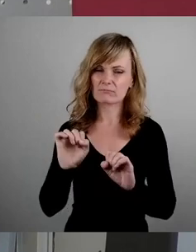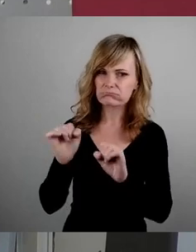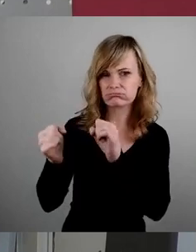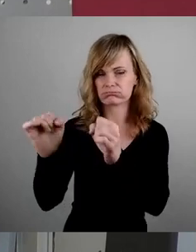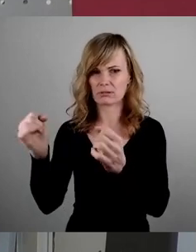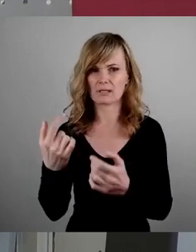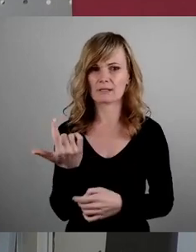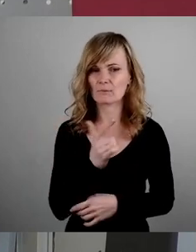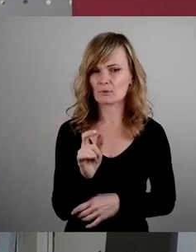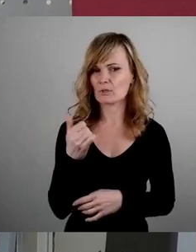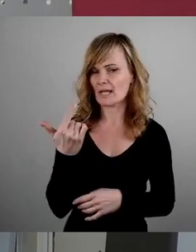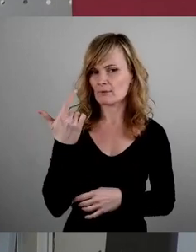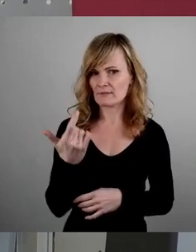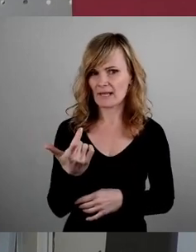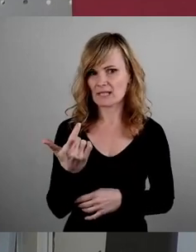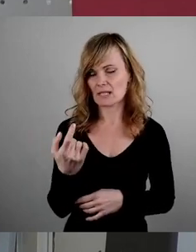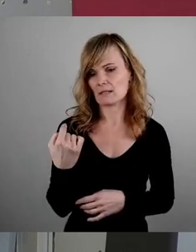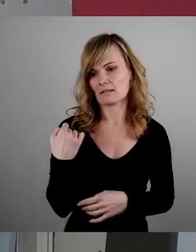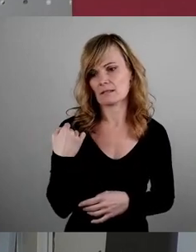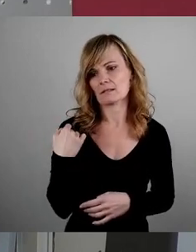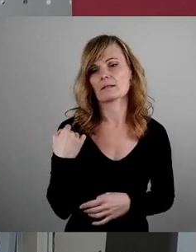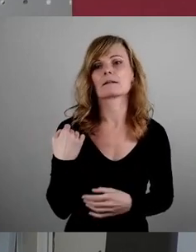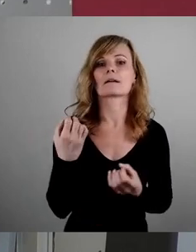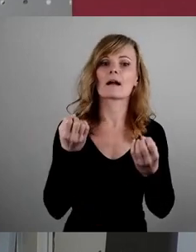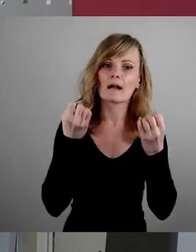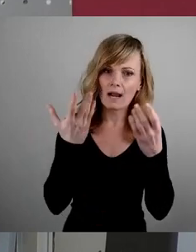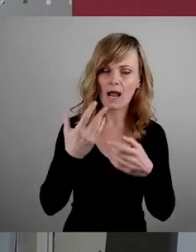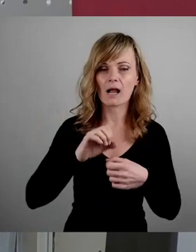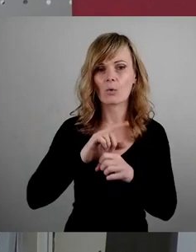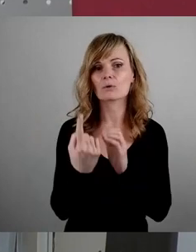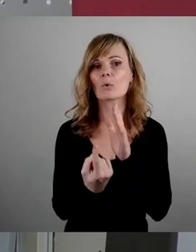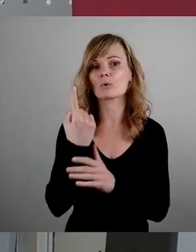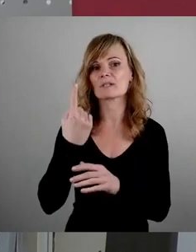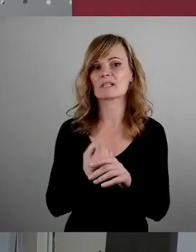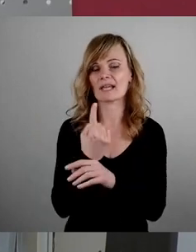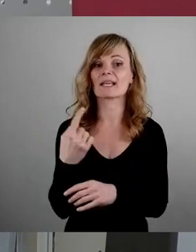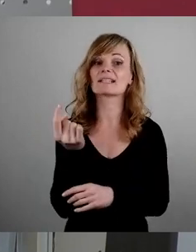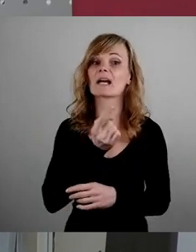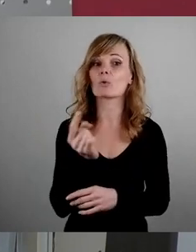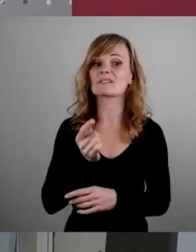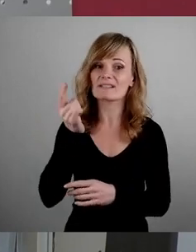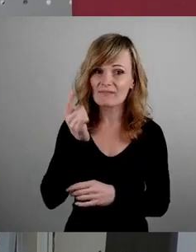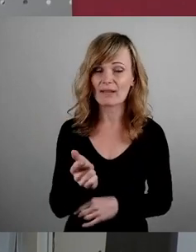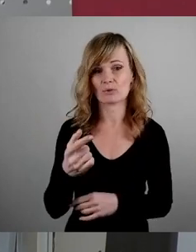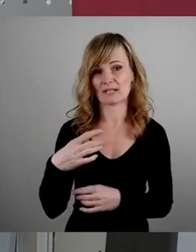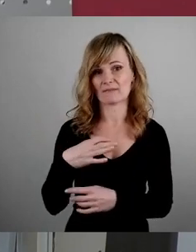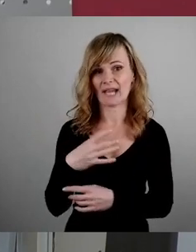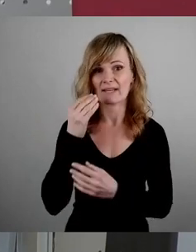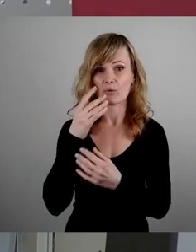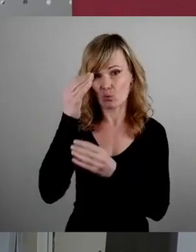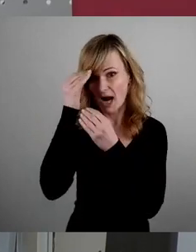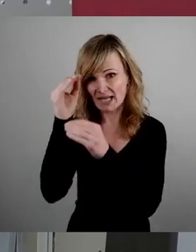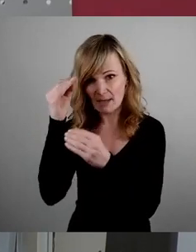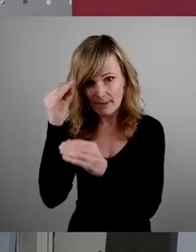2021, zugegeben auf Corona-Höchstzeit, gab es 1.200 angemeldete Ferienwohnungen in Dresden. Die